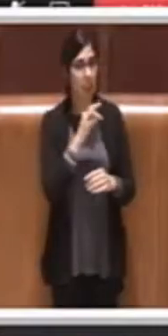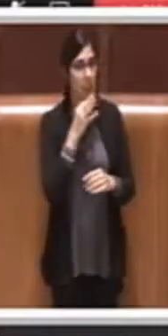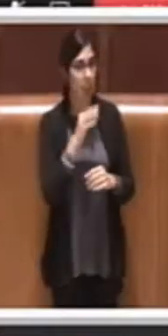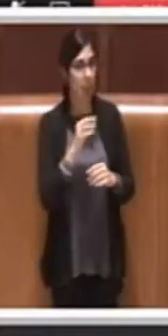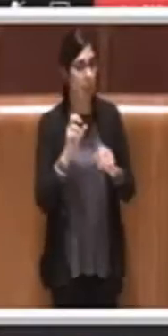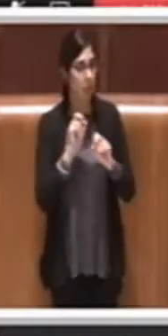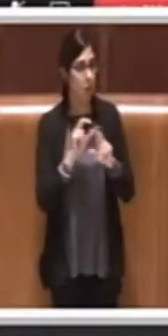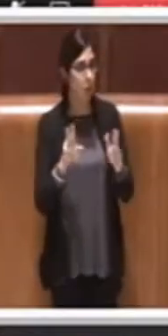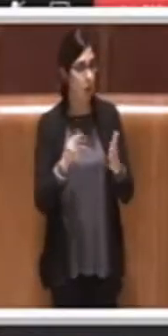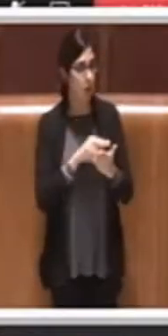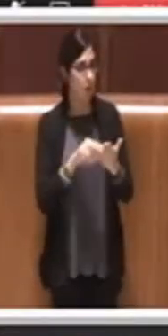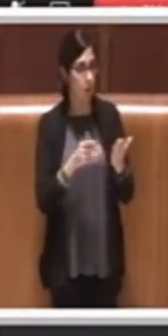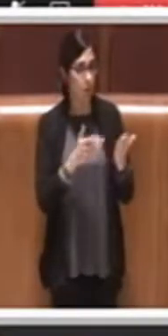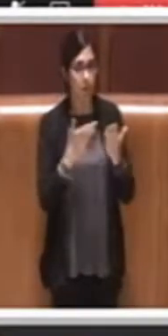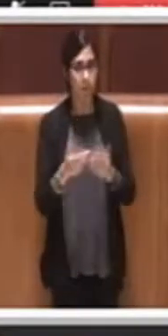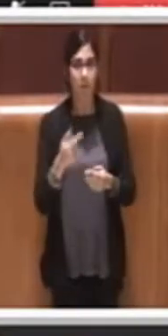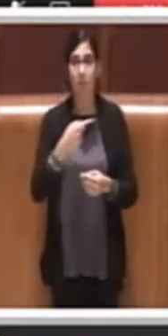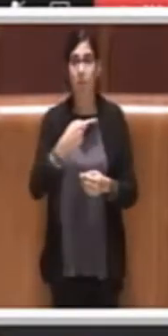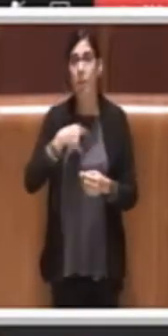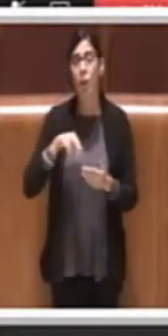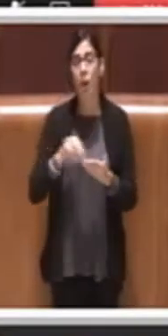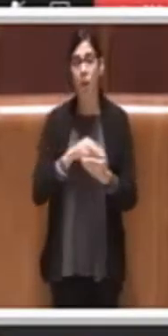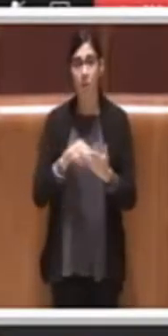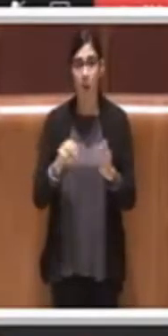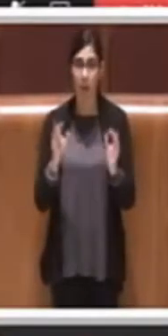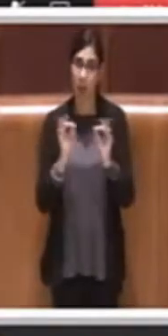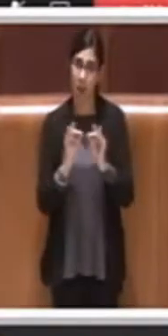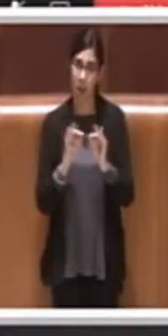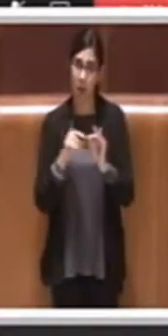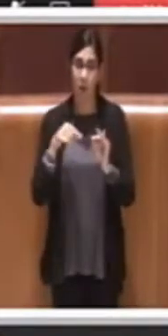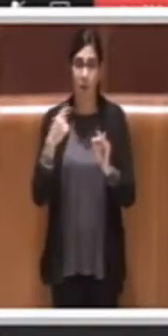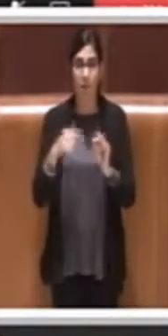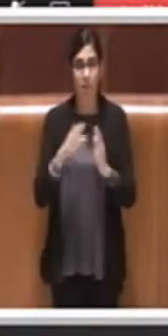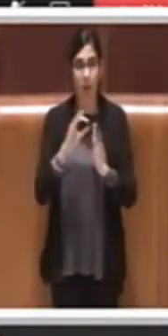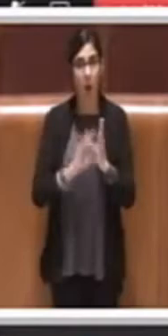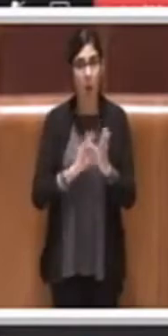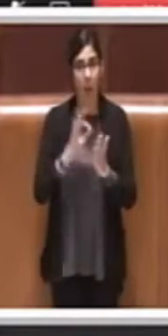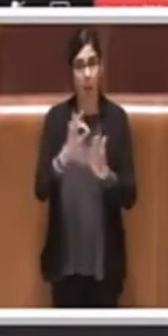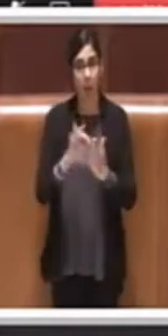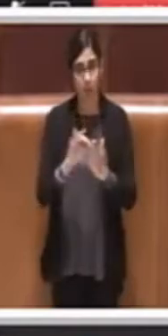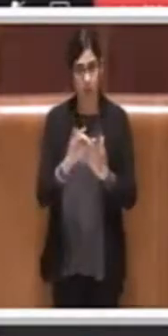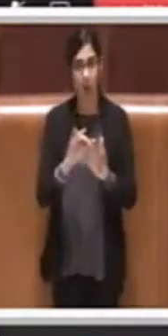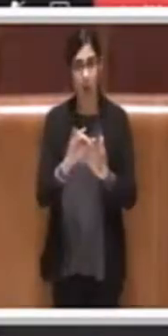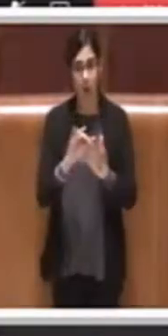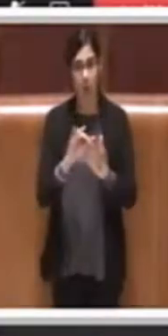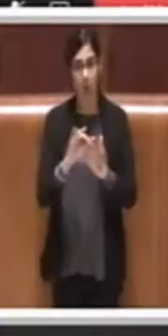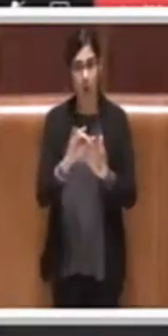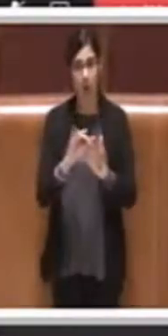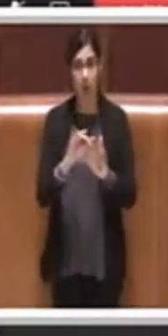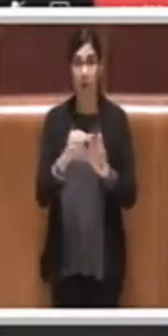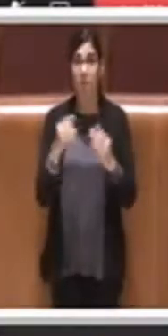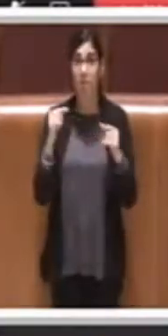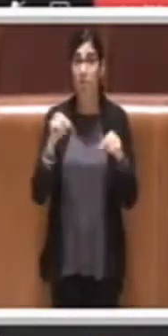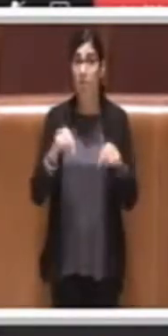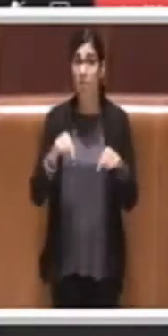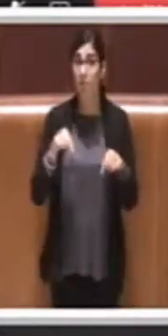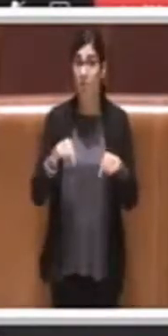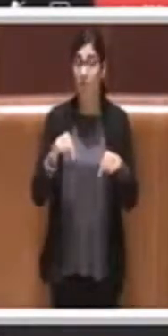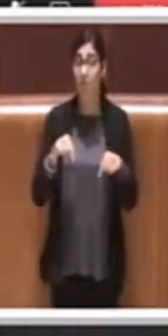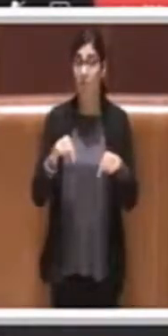Allora, noi voteremo positivamente a questo ordine del giorno, d'altronde questo di